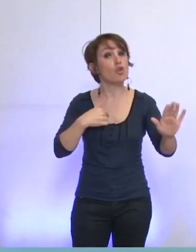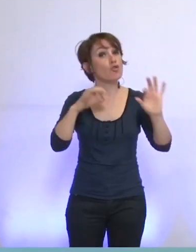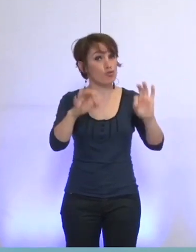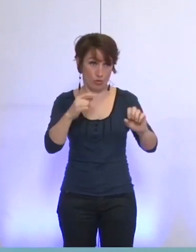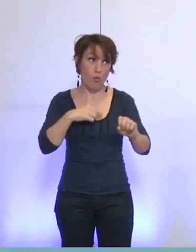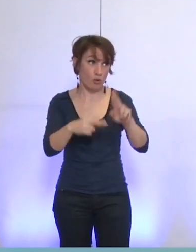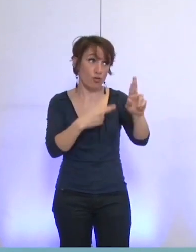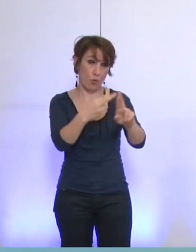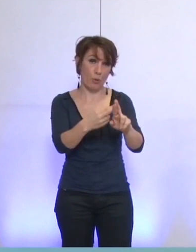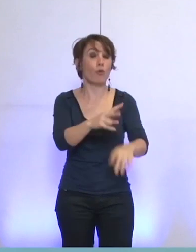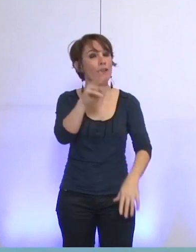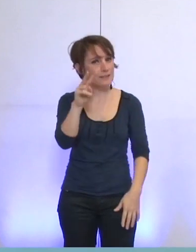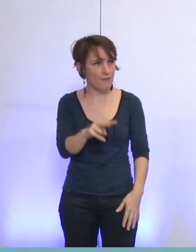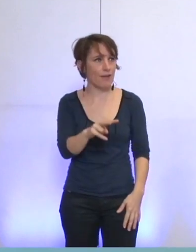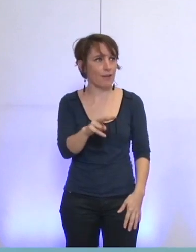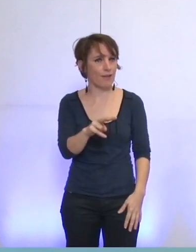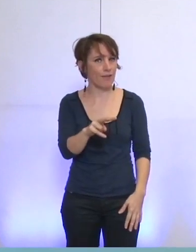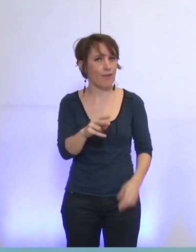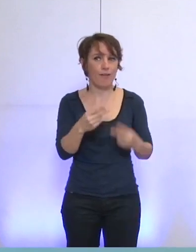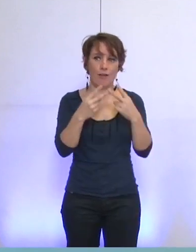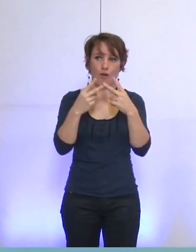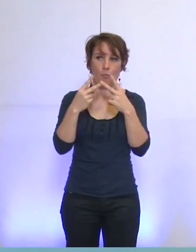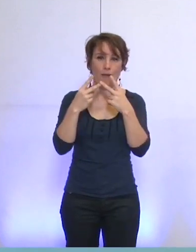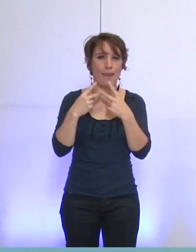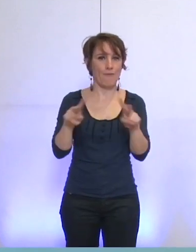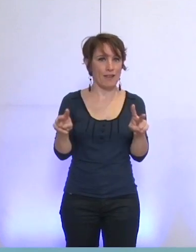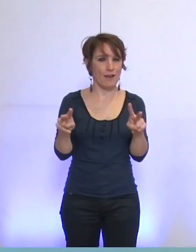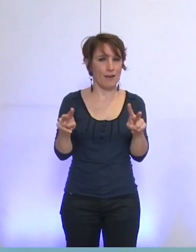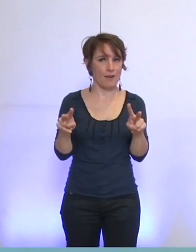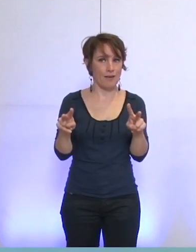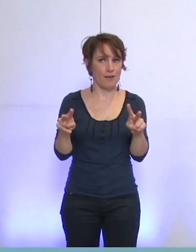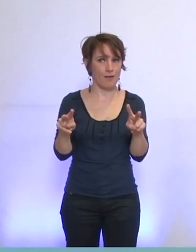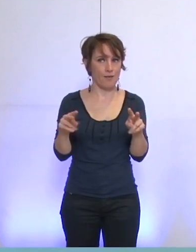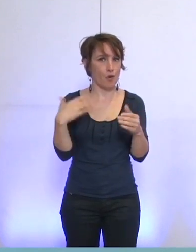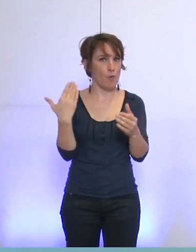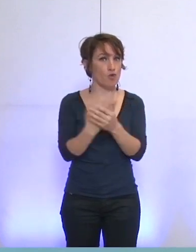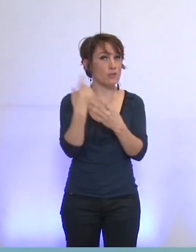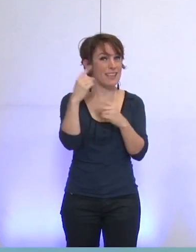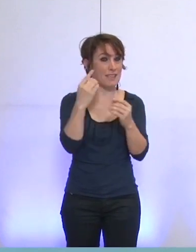que la ville n'a pas déposé de mémoire de défense